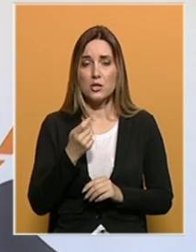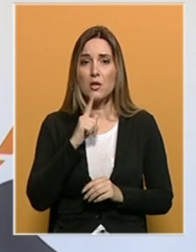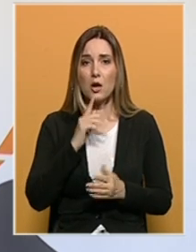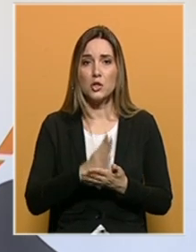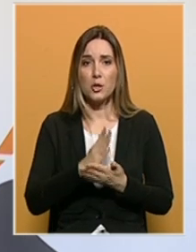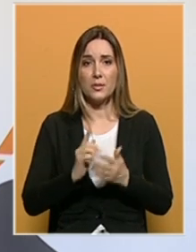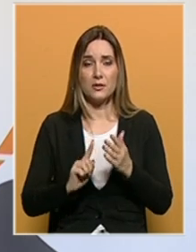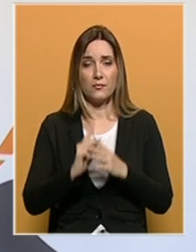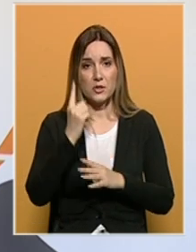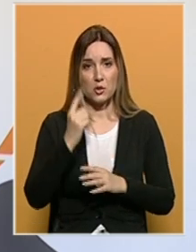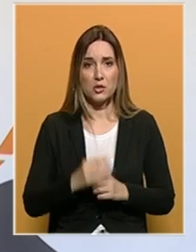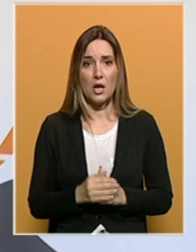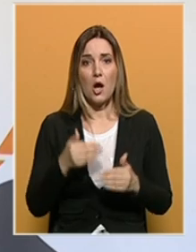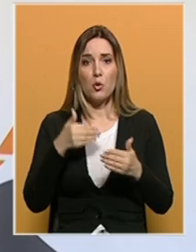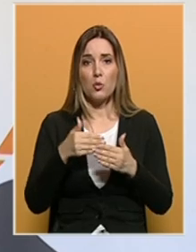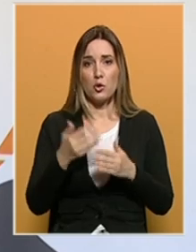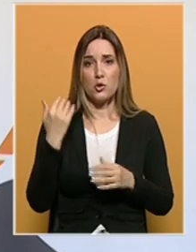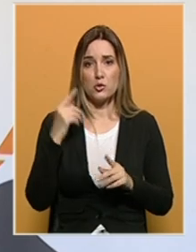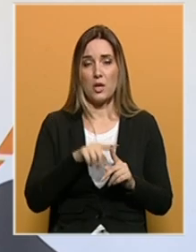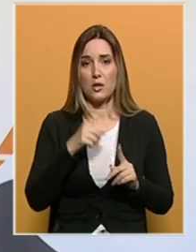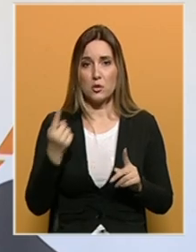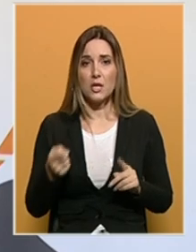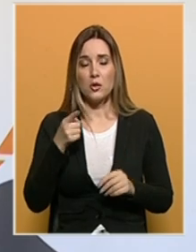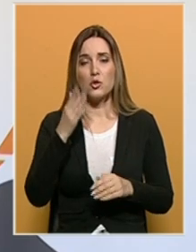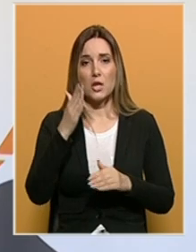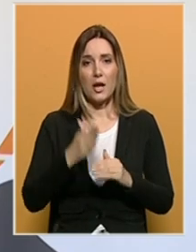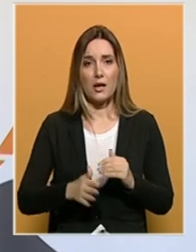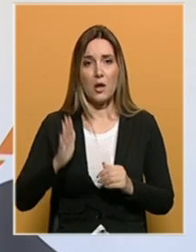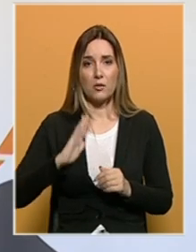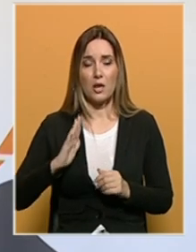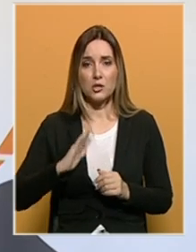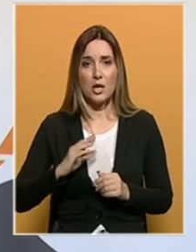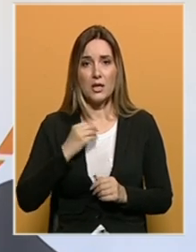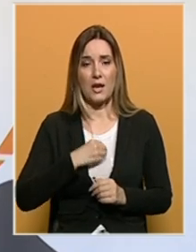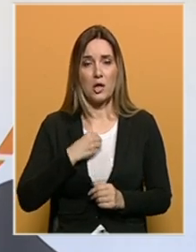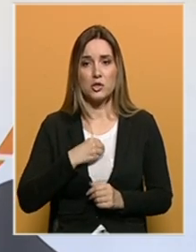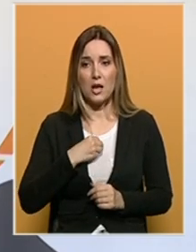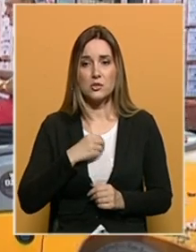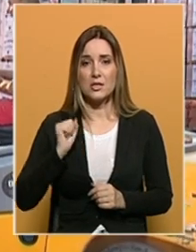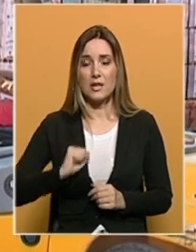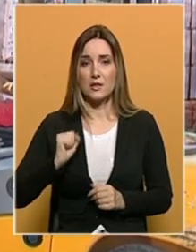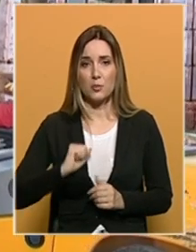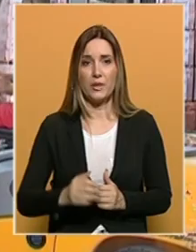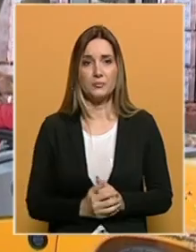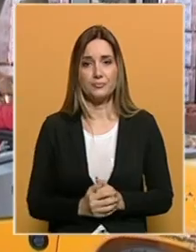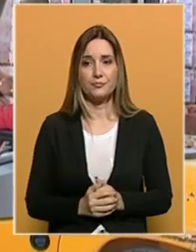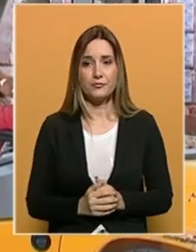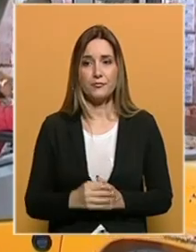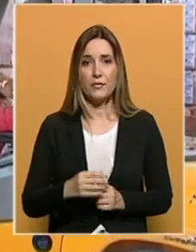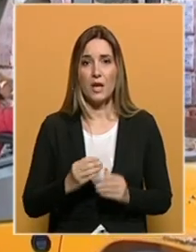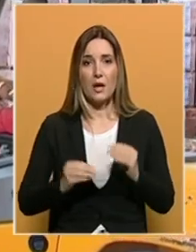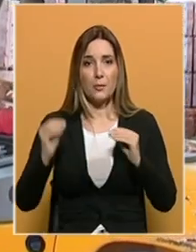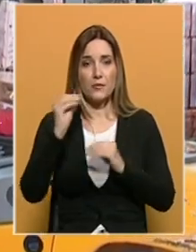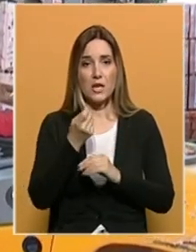biti dosta visočija u odnosu na dosadašnji, sve to će na kraju da građani, nažalost, će onaj da trpe. Drastično